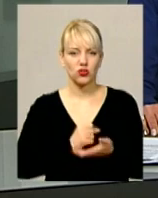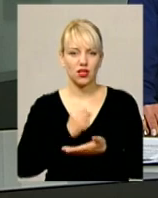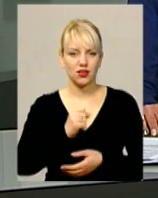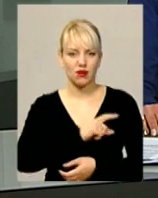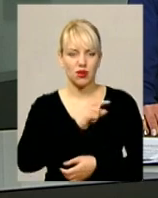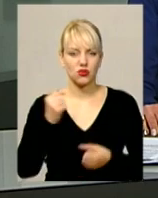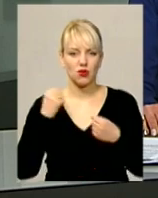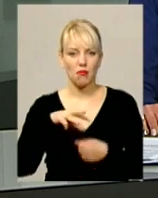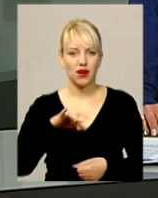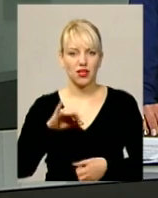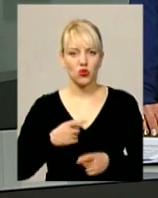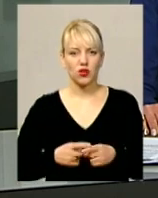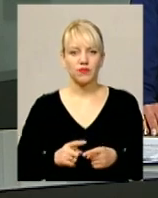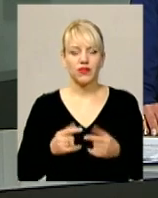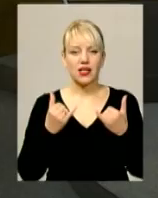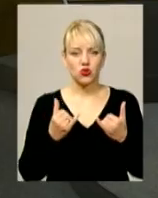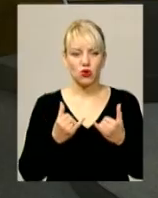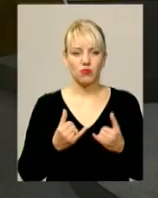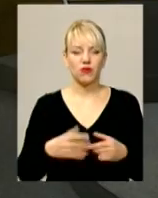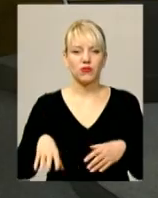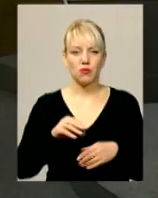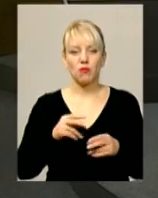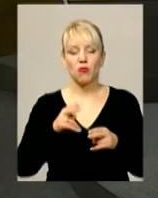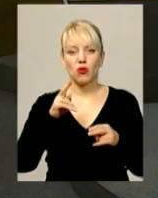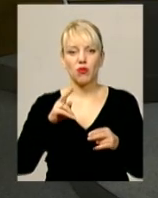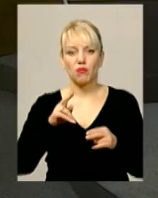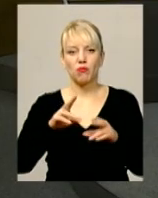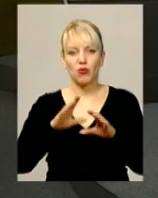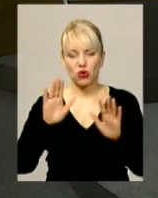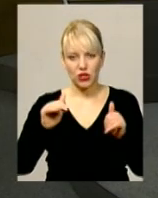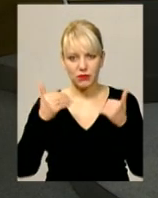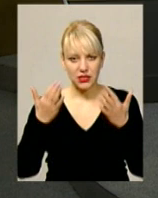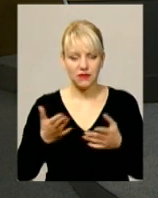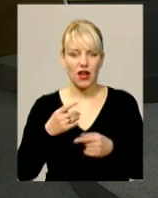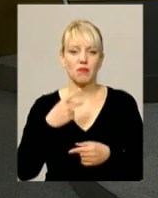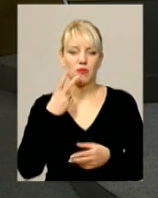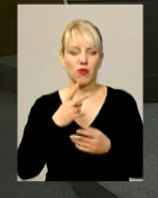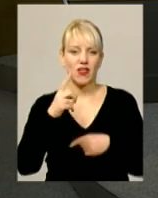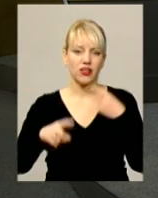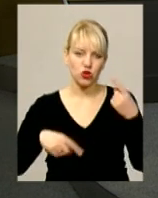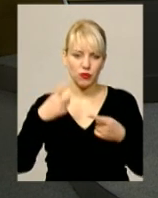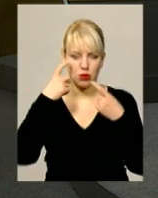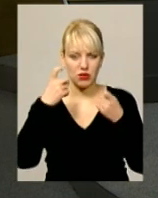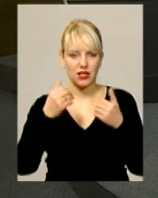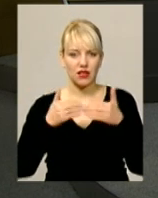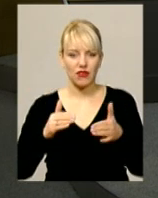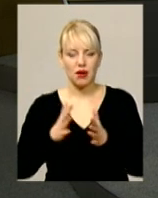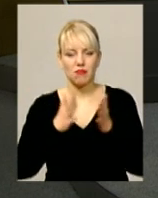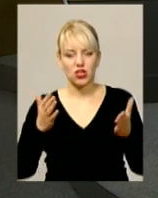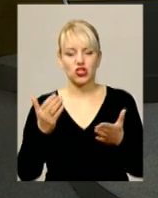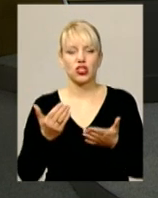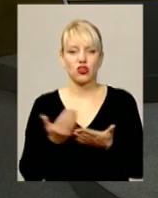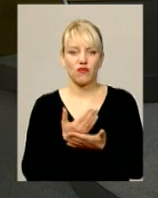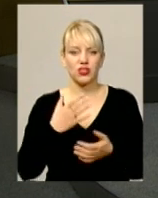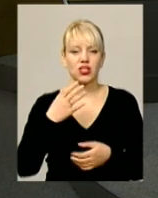Тетяна Мартинюк. На цьому ми прощаємося з вами. Побачимо вже на наступних інформаційних випусках. Ще більше новин читайте